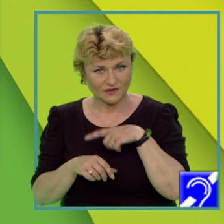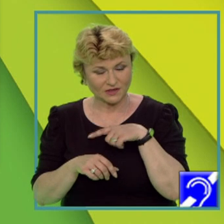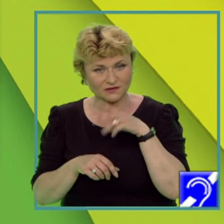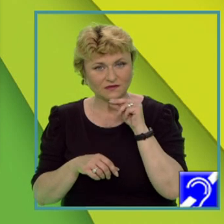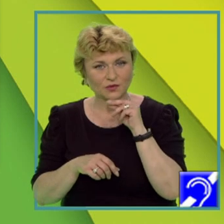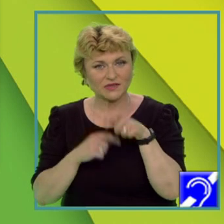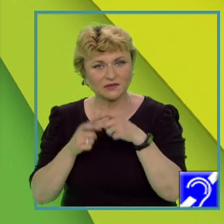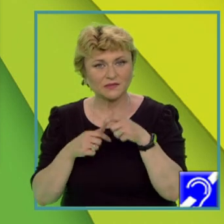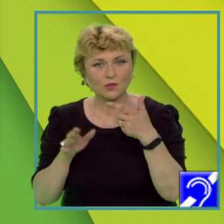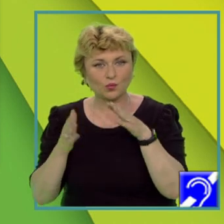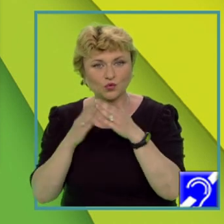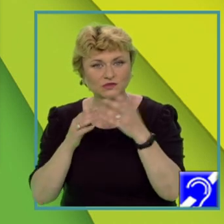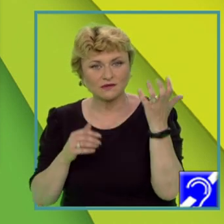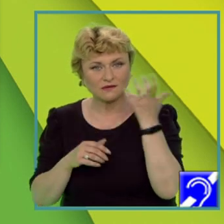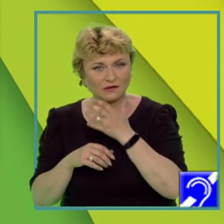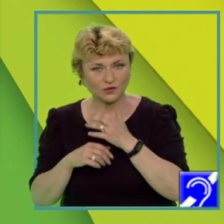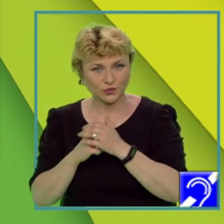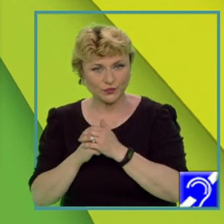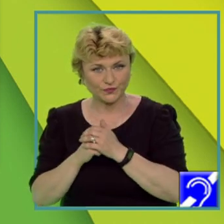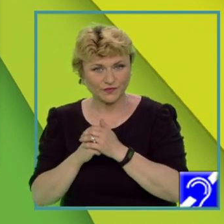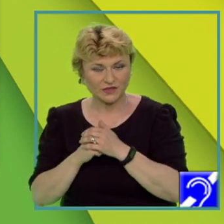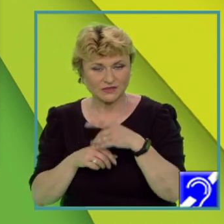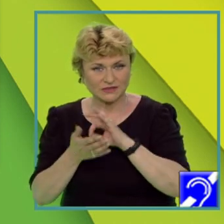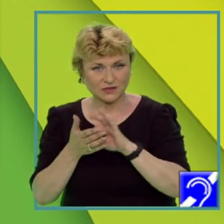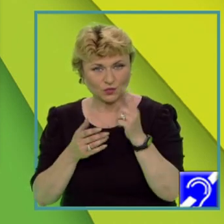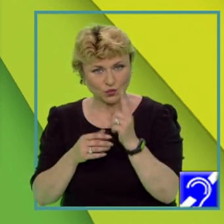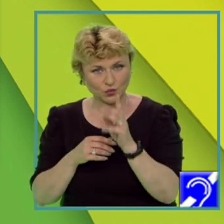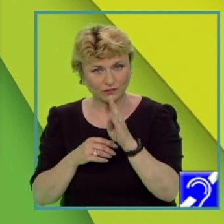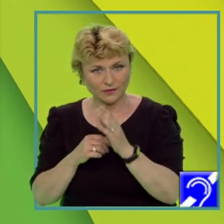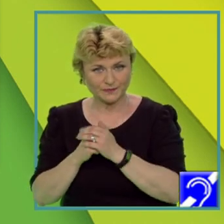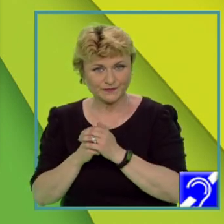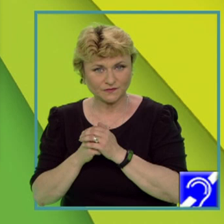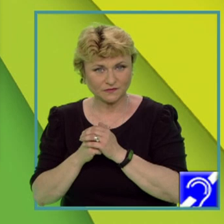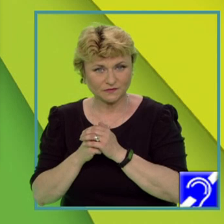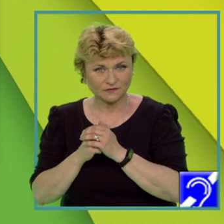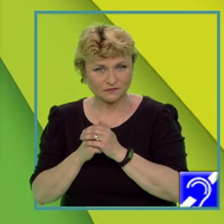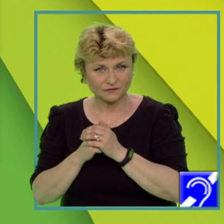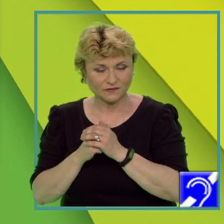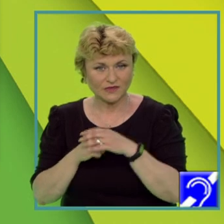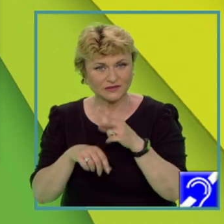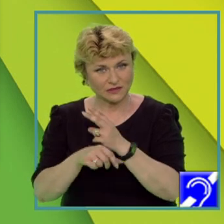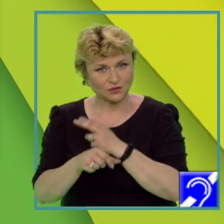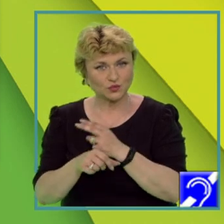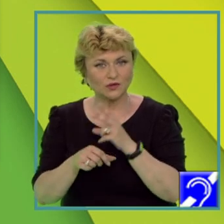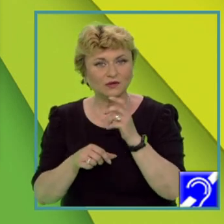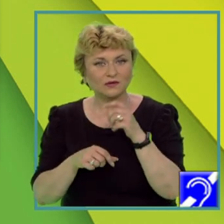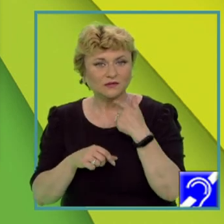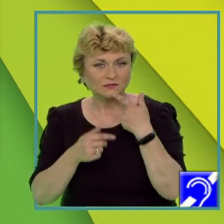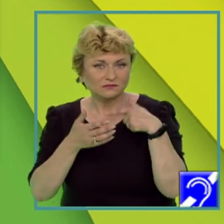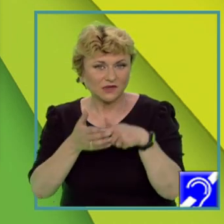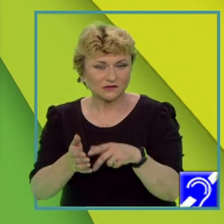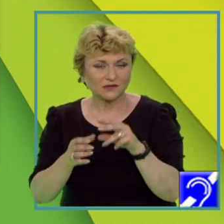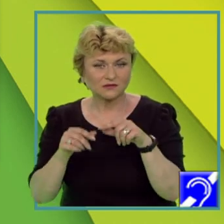Negru. Este varianta D. Notăm 1D. Portul Rotterdam. Se află în statul marcat pe hartă cu litera?